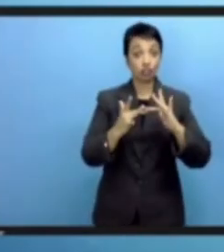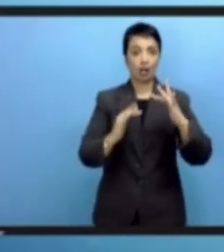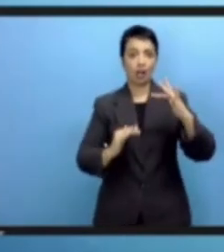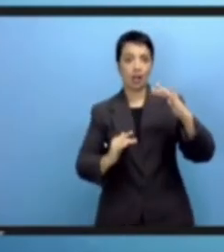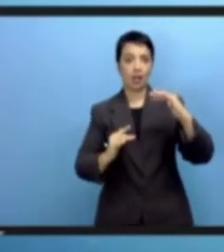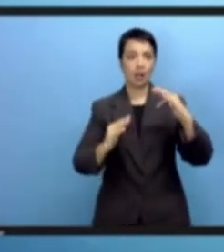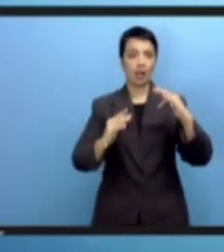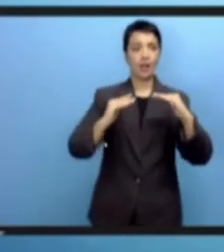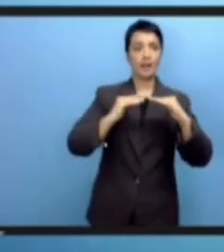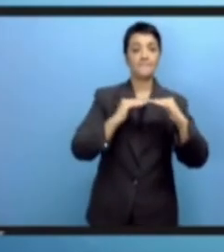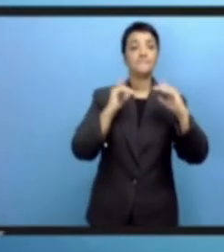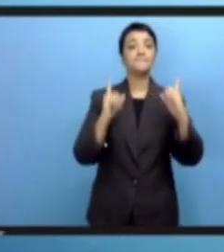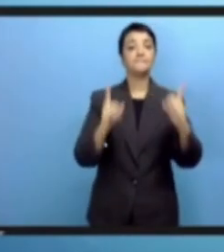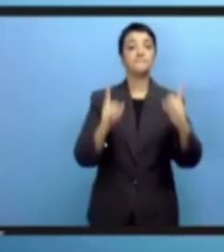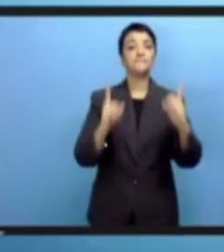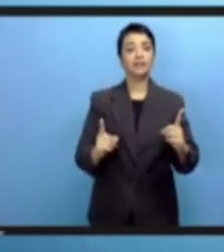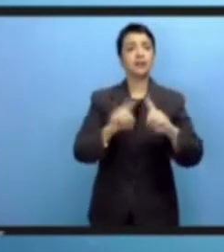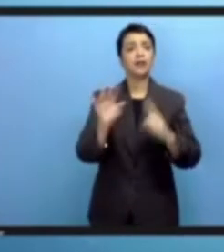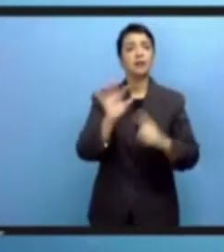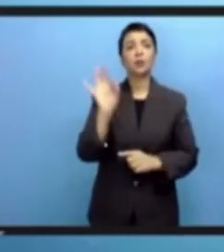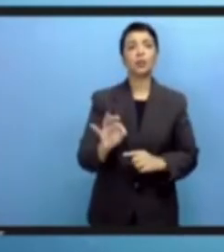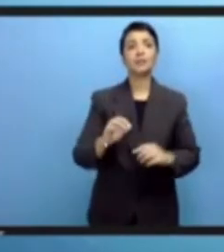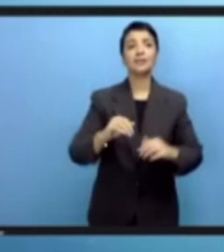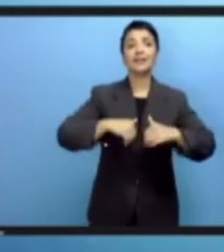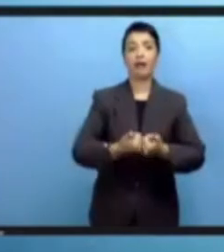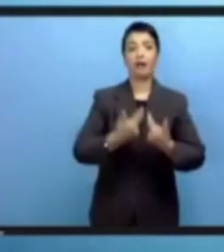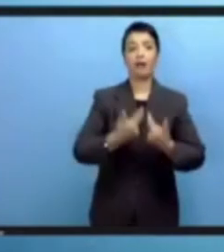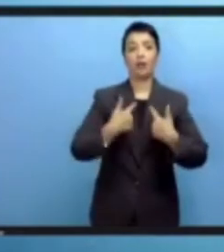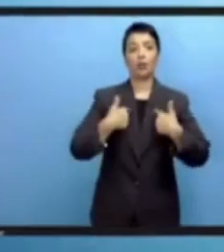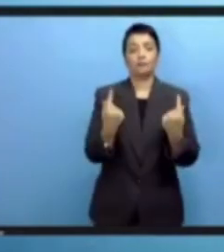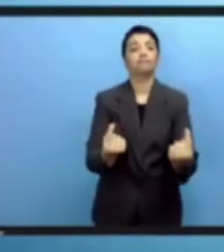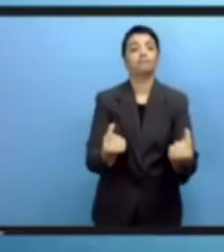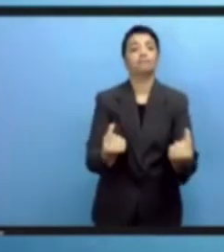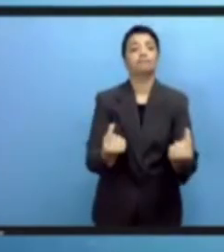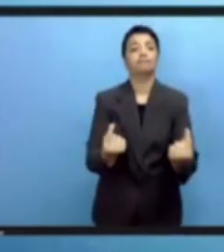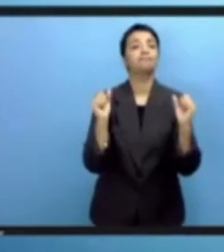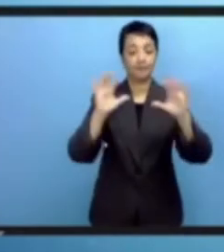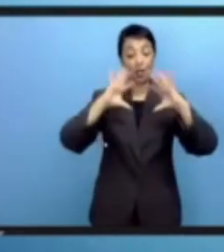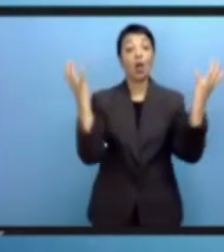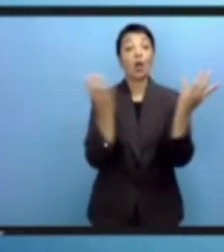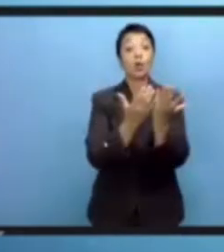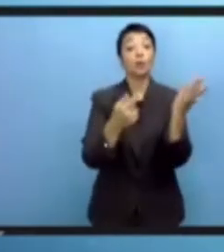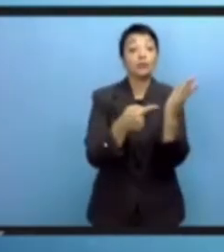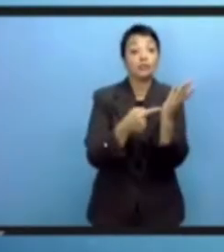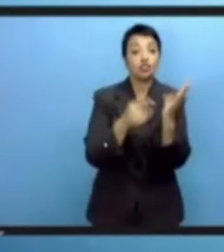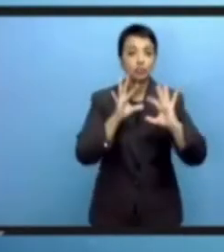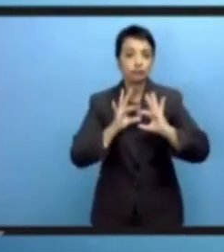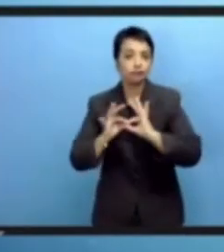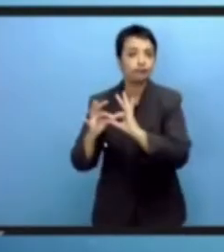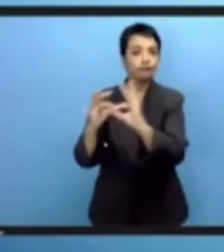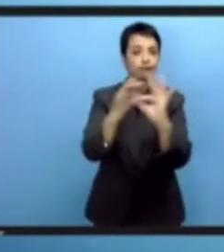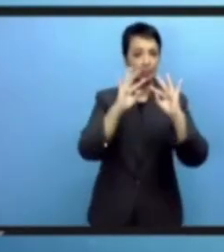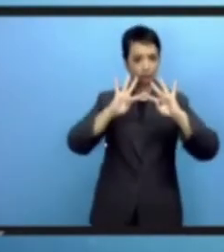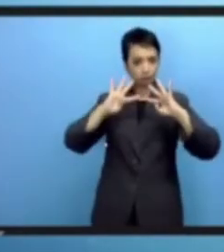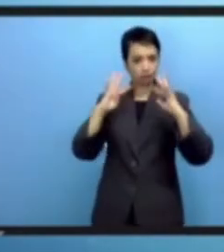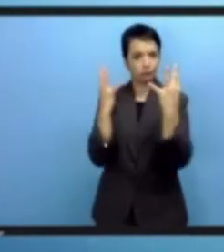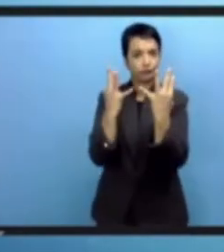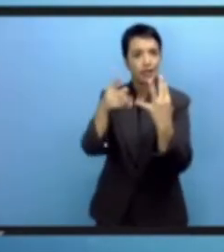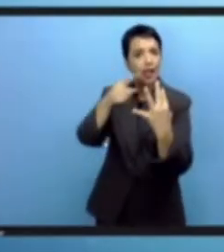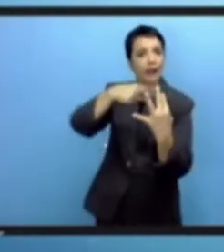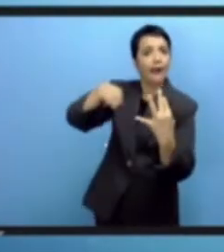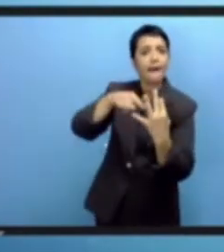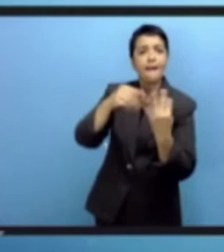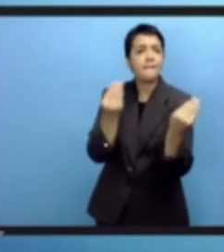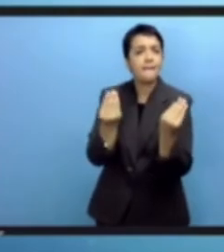والجغرافية ولن نتمكن من الاستدراك هذا التأخير